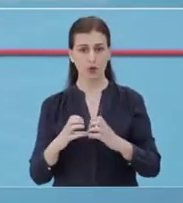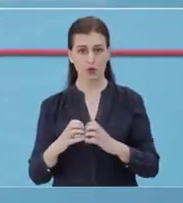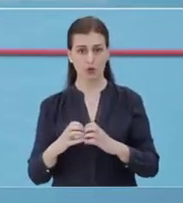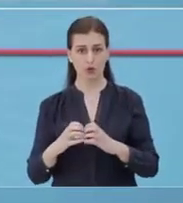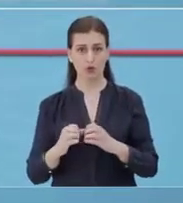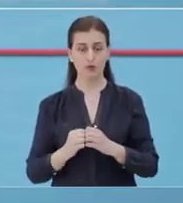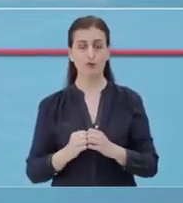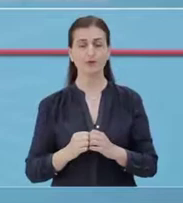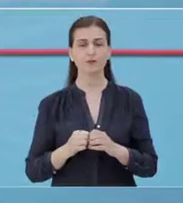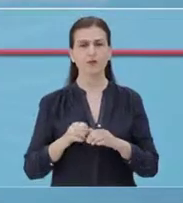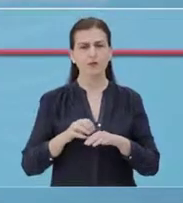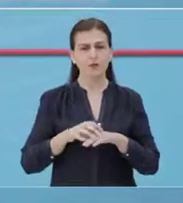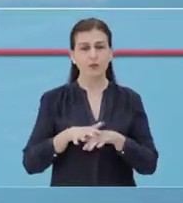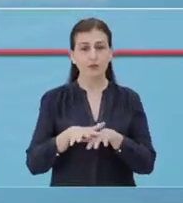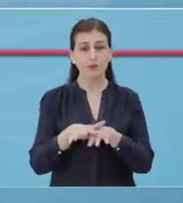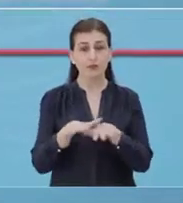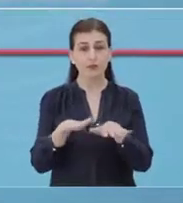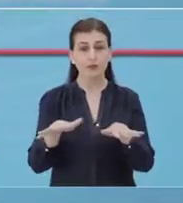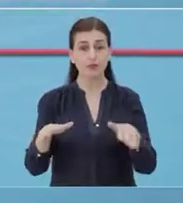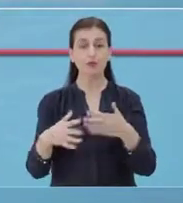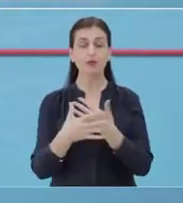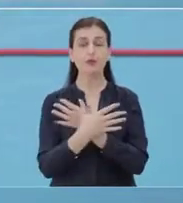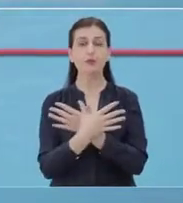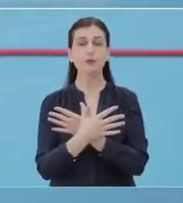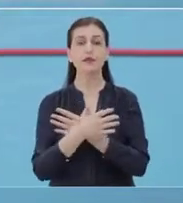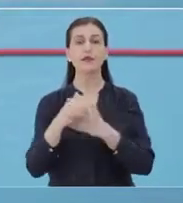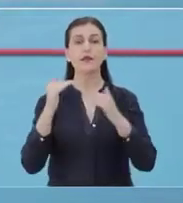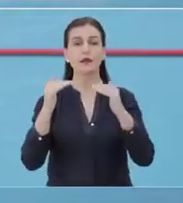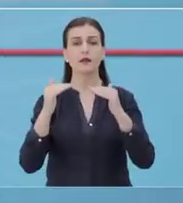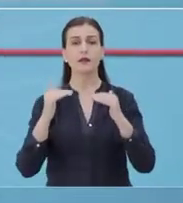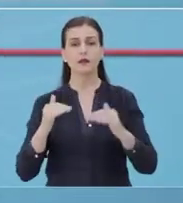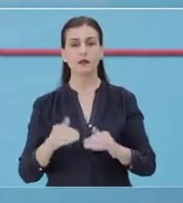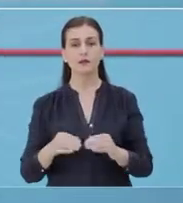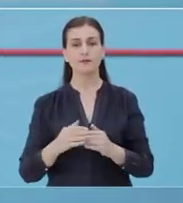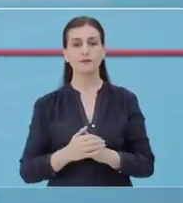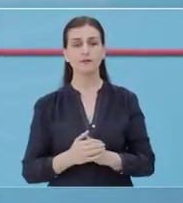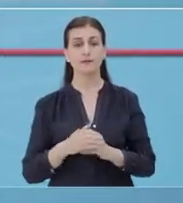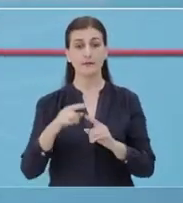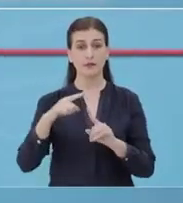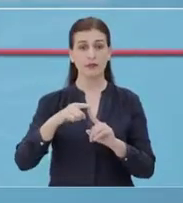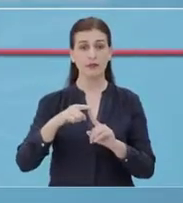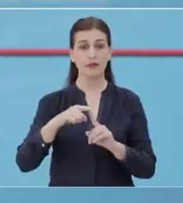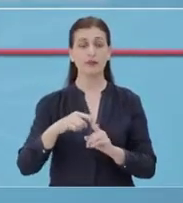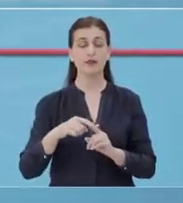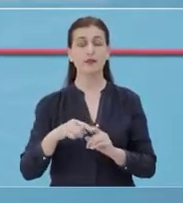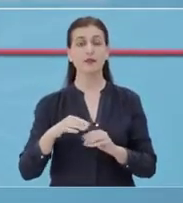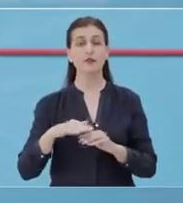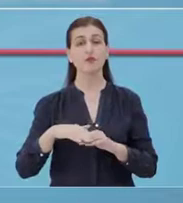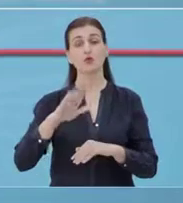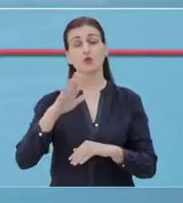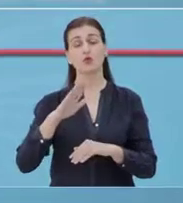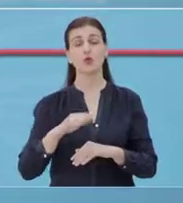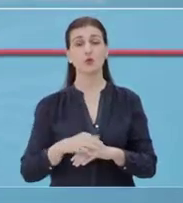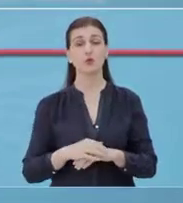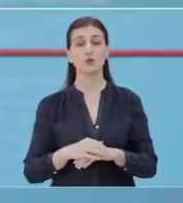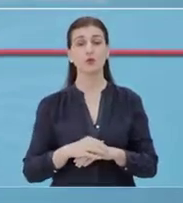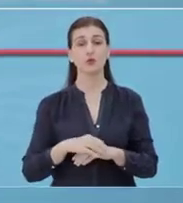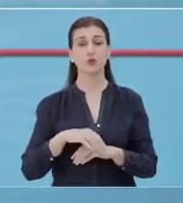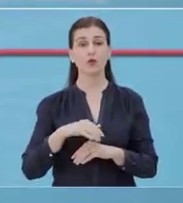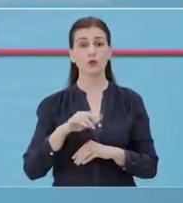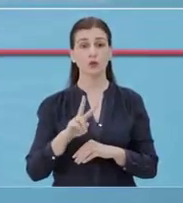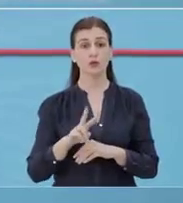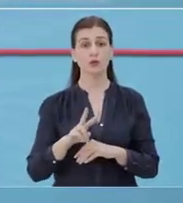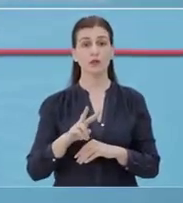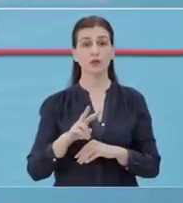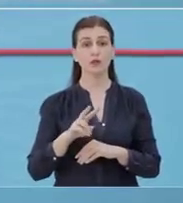dhe në korqë. Shpërndra e gjografike e rasteve është si më po zhvion. Tirana vazhdojmë naturishtë të kemë nëmërë më